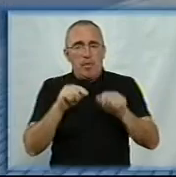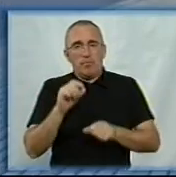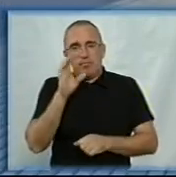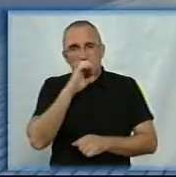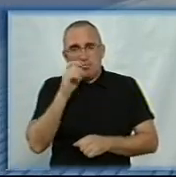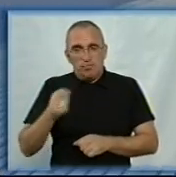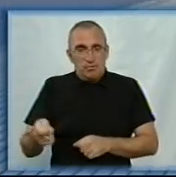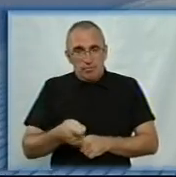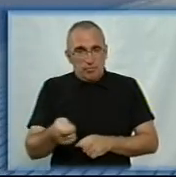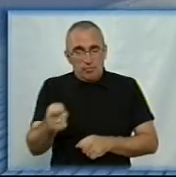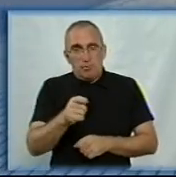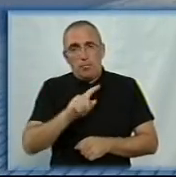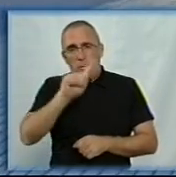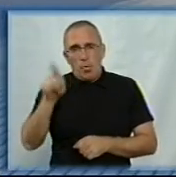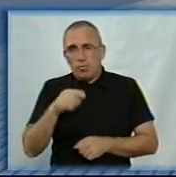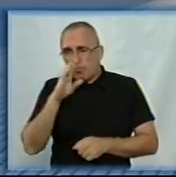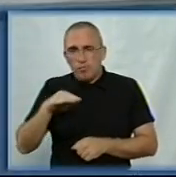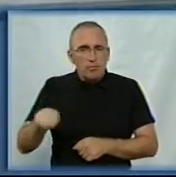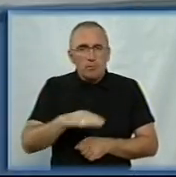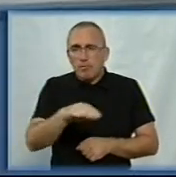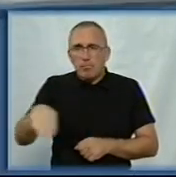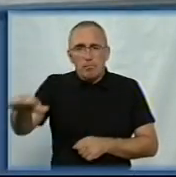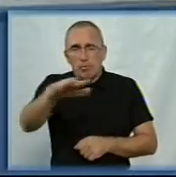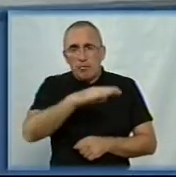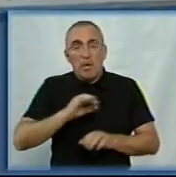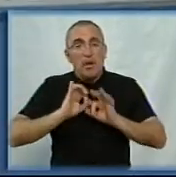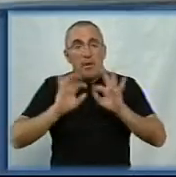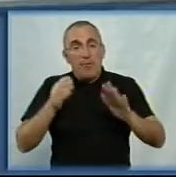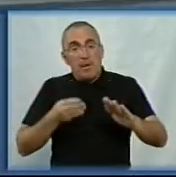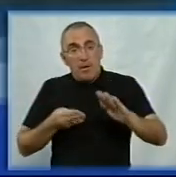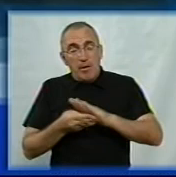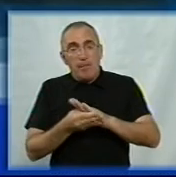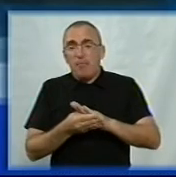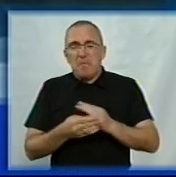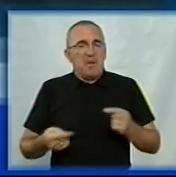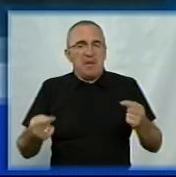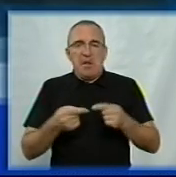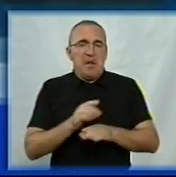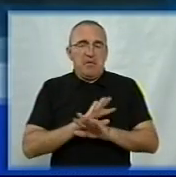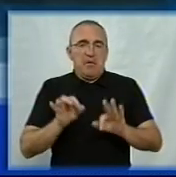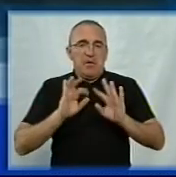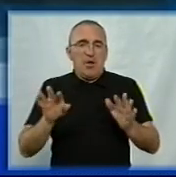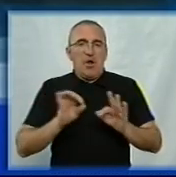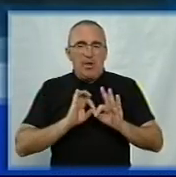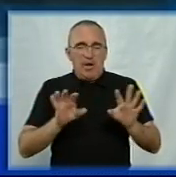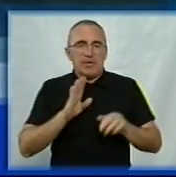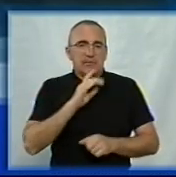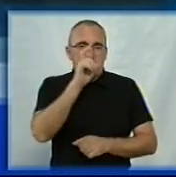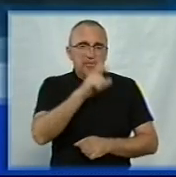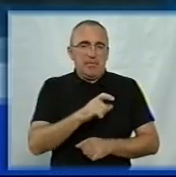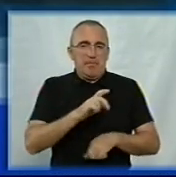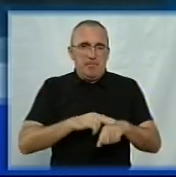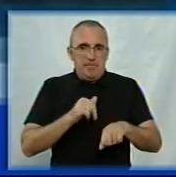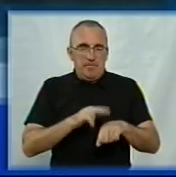собакою, майже годину обстежували площу. Інформація про замінування не підтвердилась, сказала речниця поліції області.